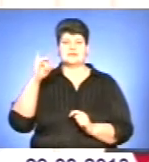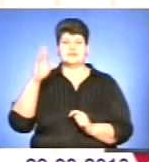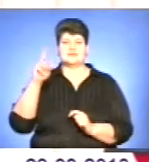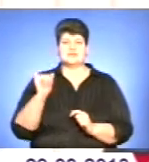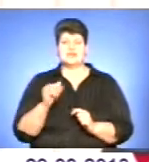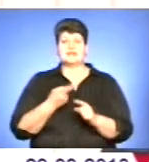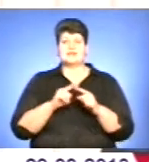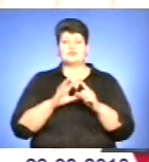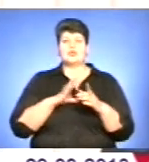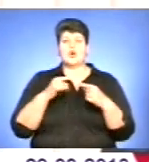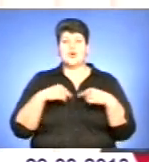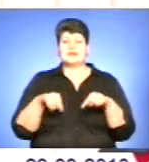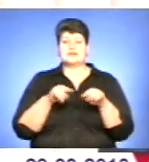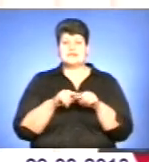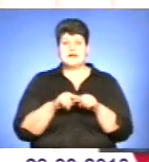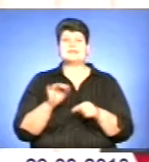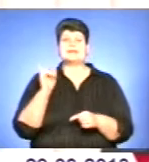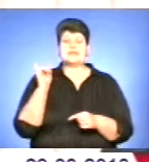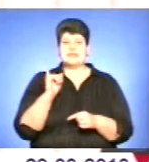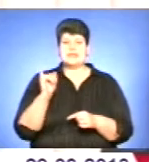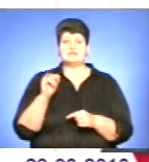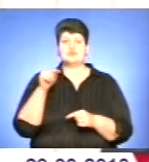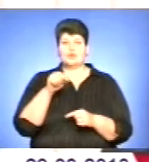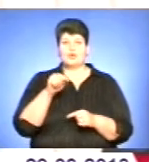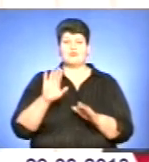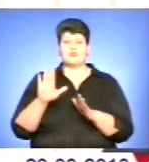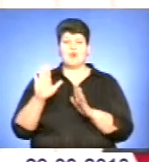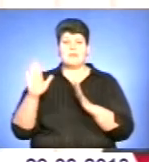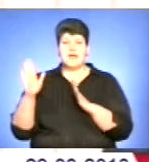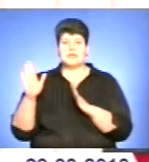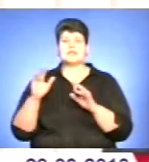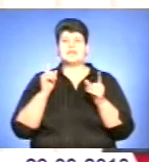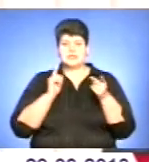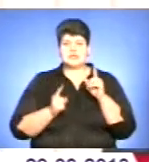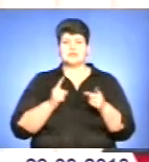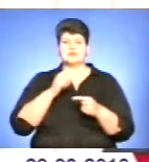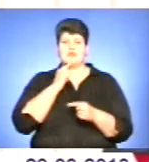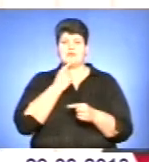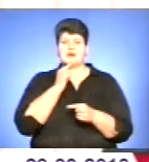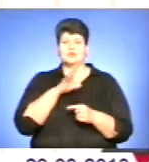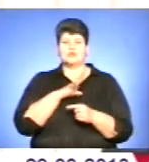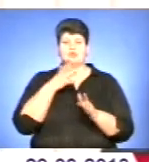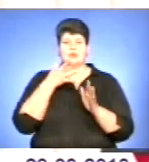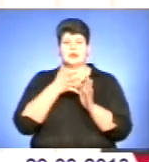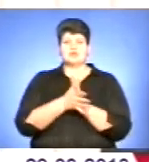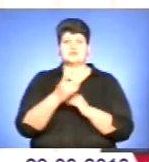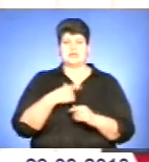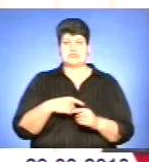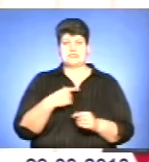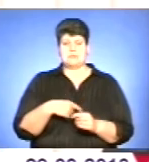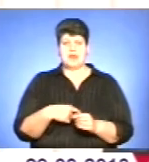організація. І власне в тому моменті справді важко було зреалізувати себе